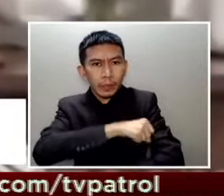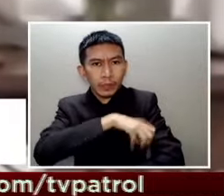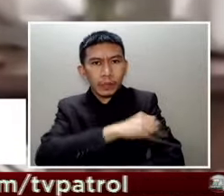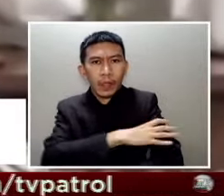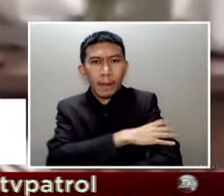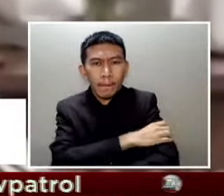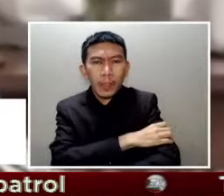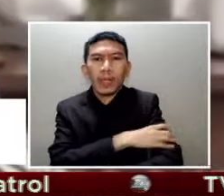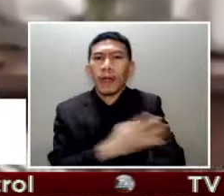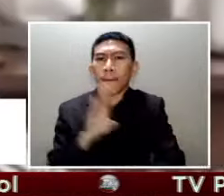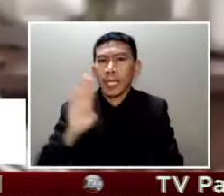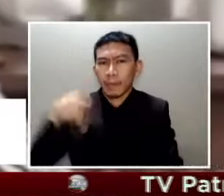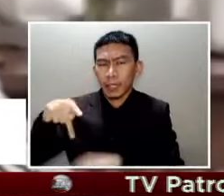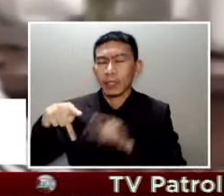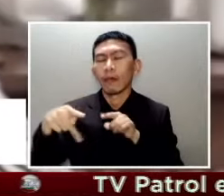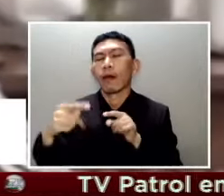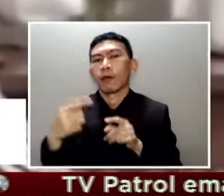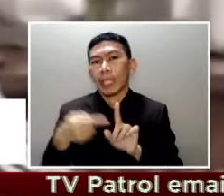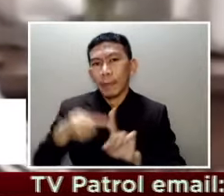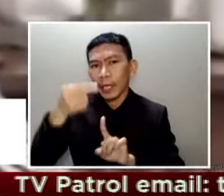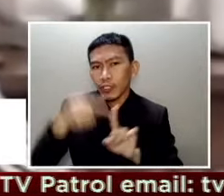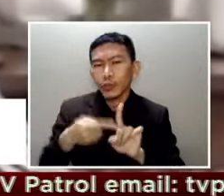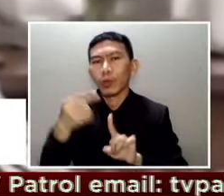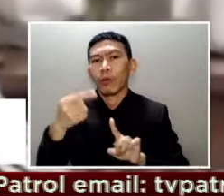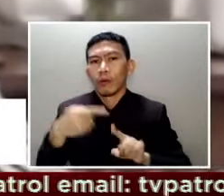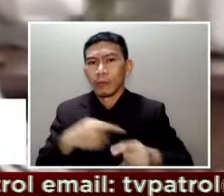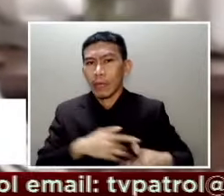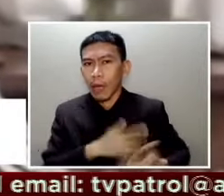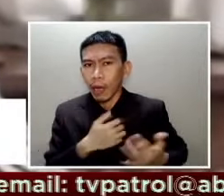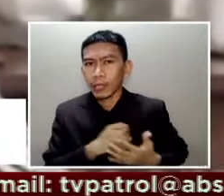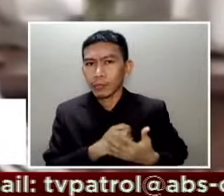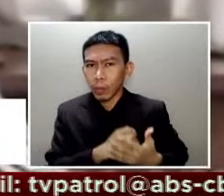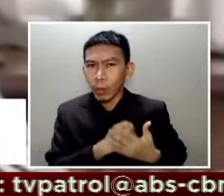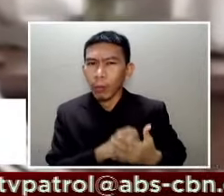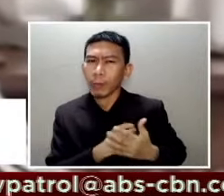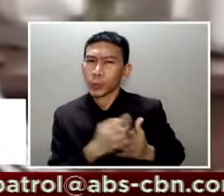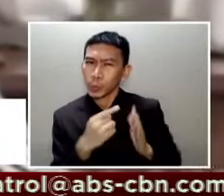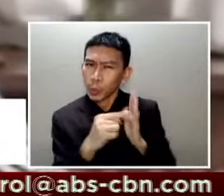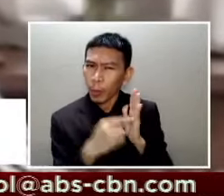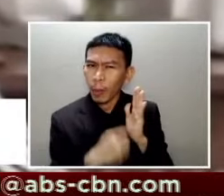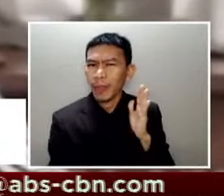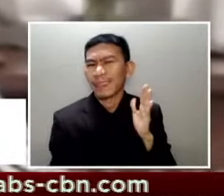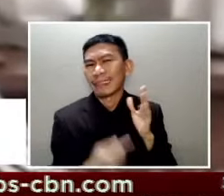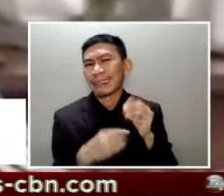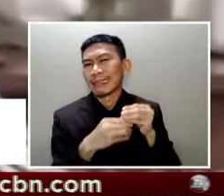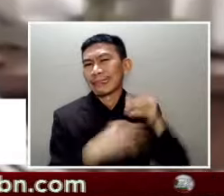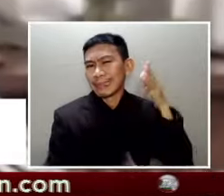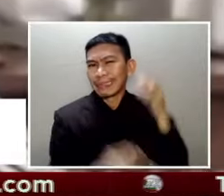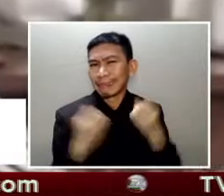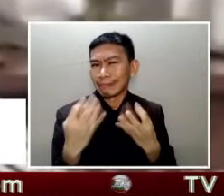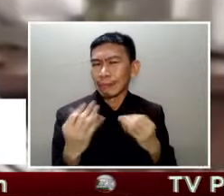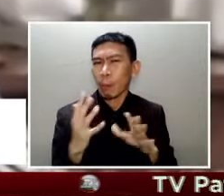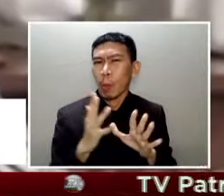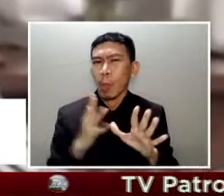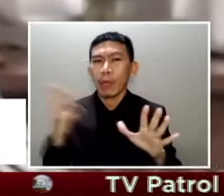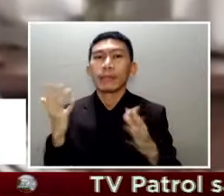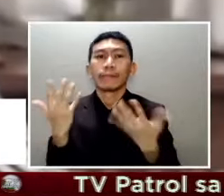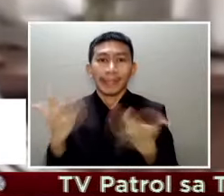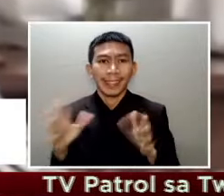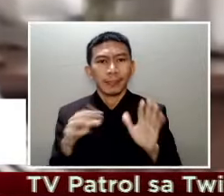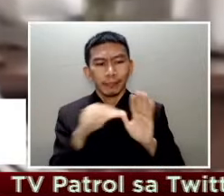pulse rate ng heart rate so nagpalabas tayo ng guidelines because we were already given